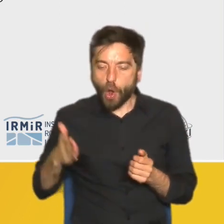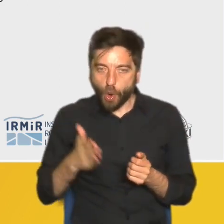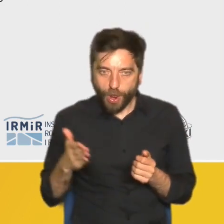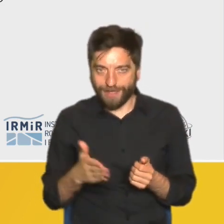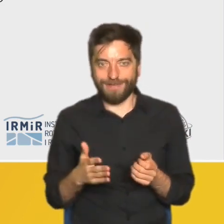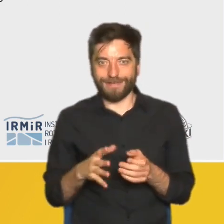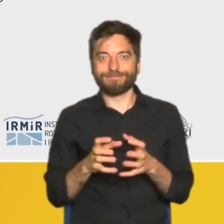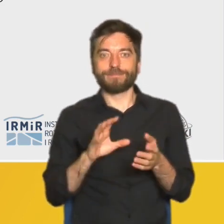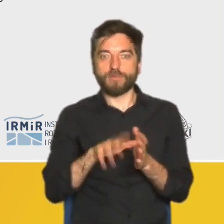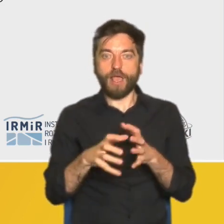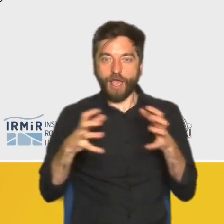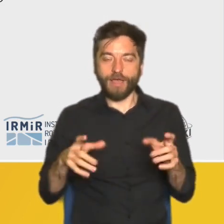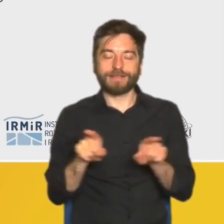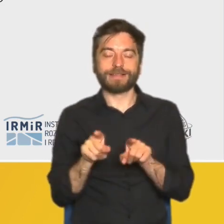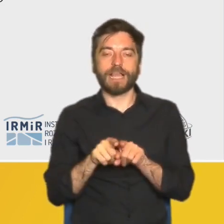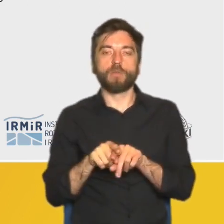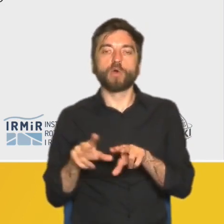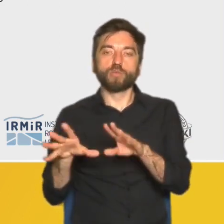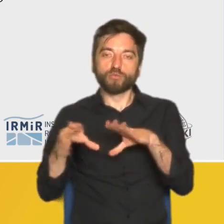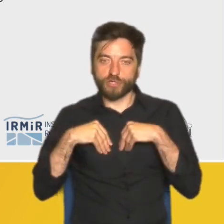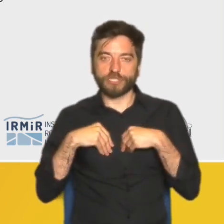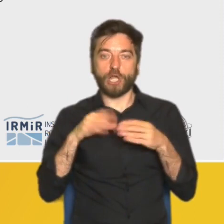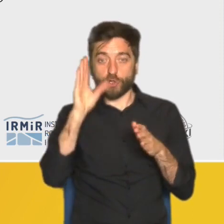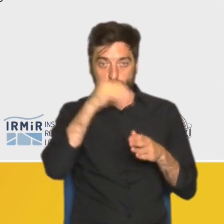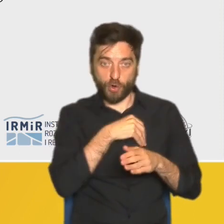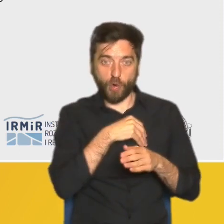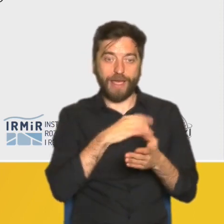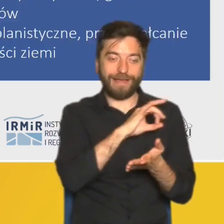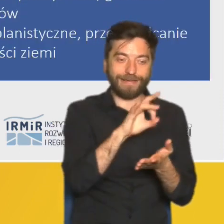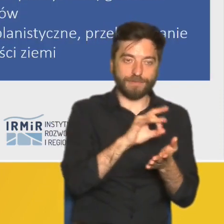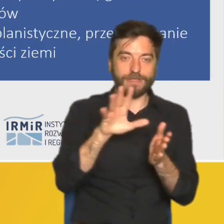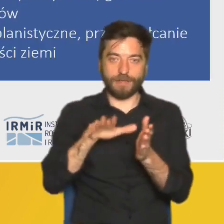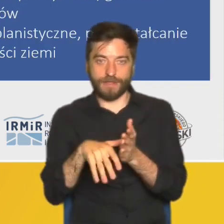ustalania naboru do szkół pomiędzy miastem, a gminami sąsiednimi.